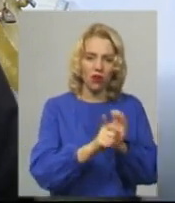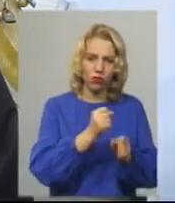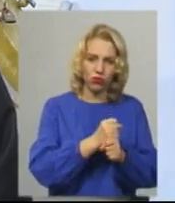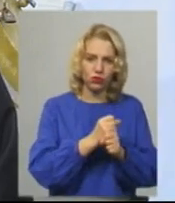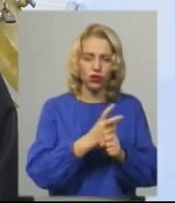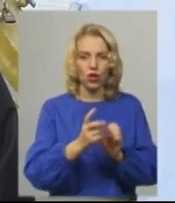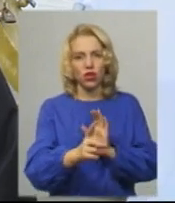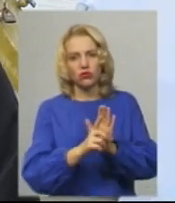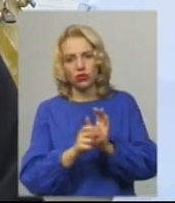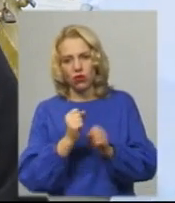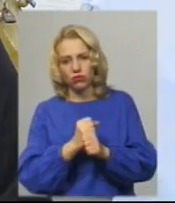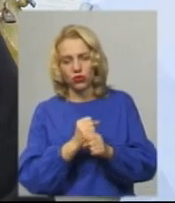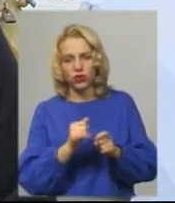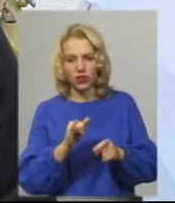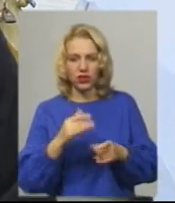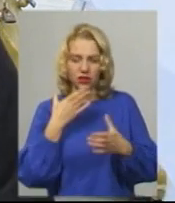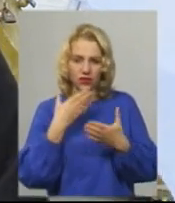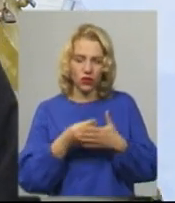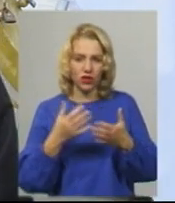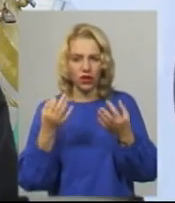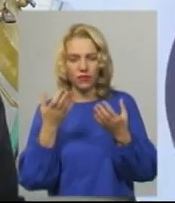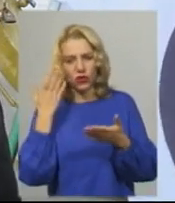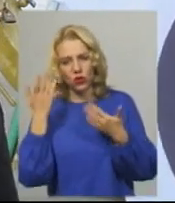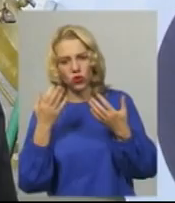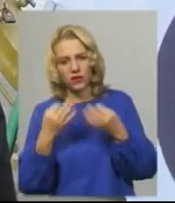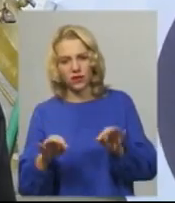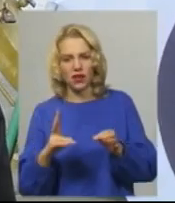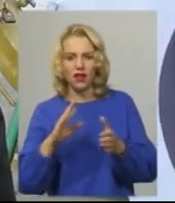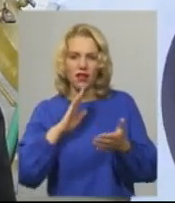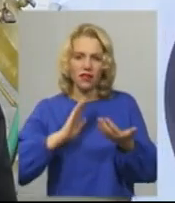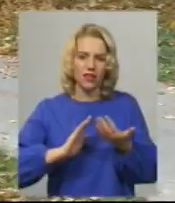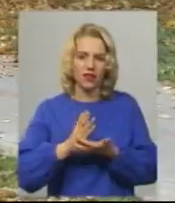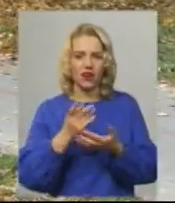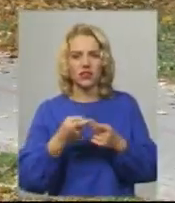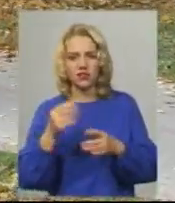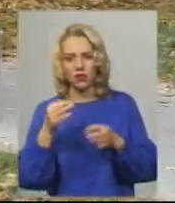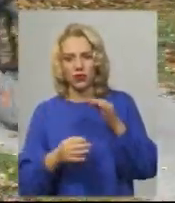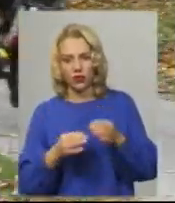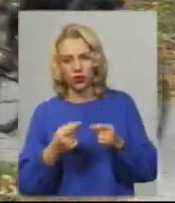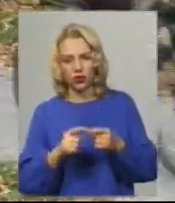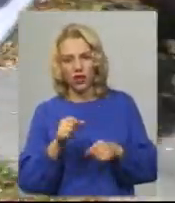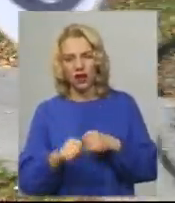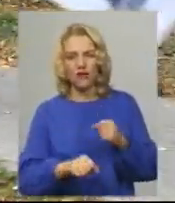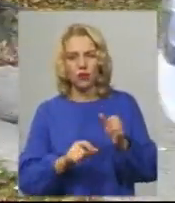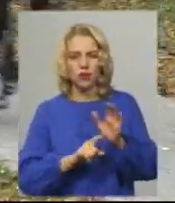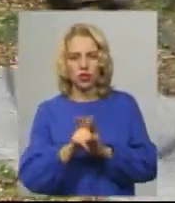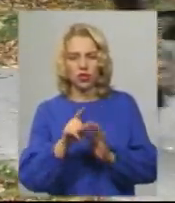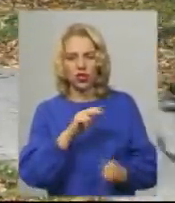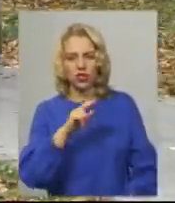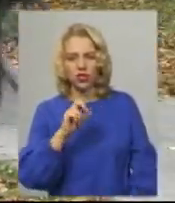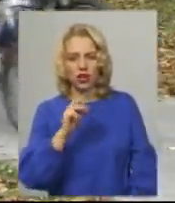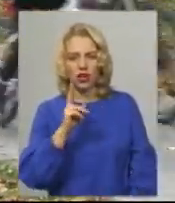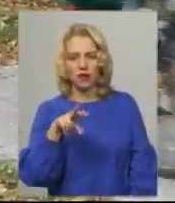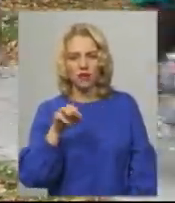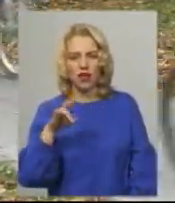намагаюся вихній так само проводити свої дозвілля, більш якісніше на природі, на свіжому повітрі. Велопробіг стартував у парку імені Чеквана. За